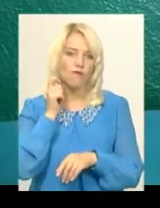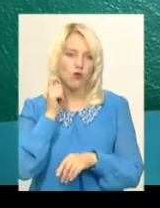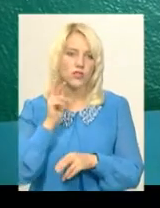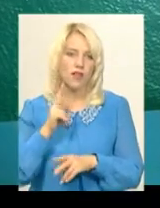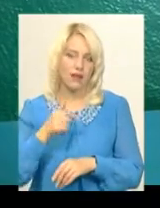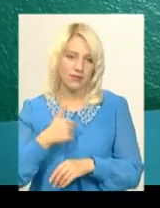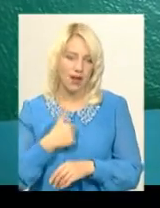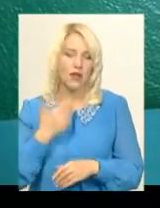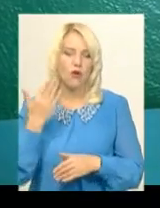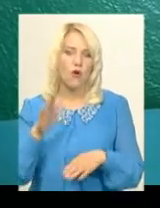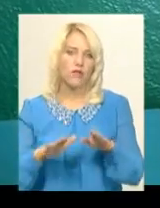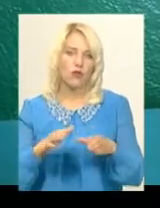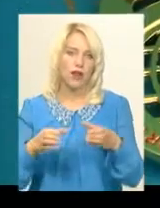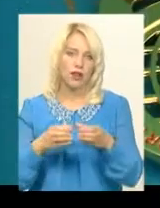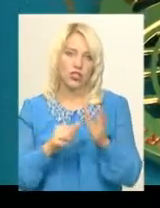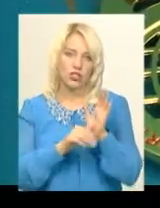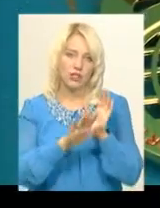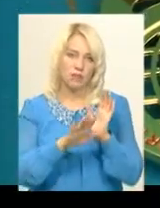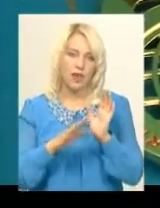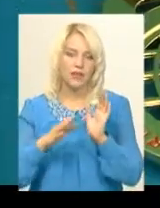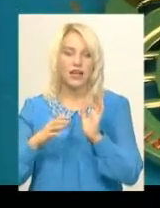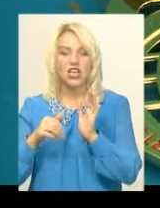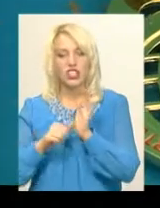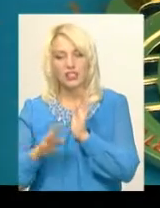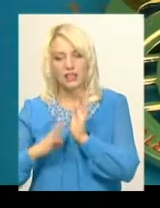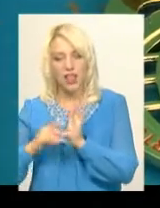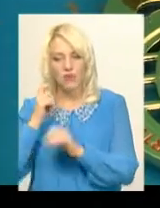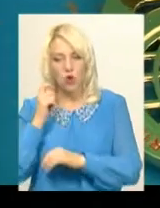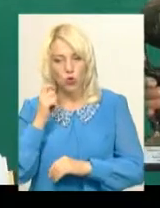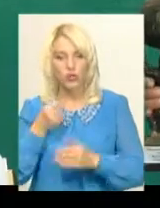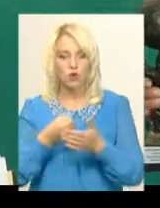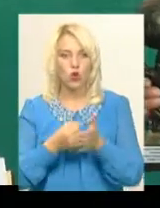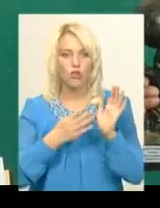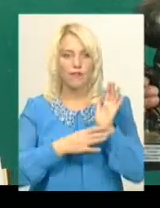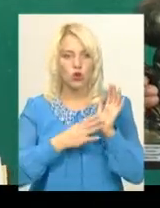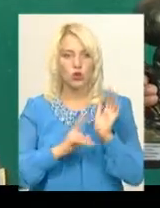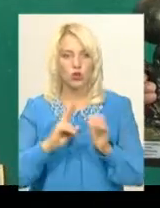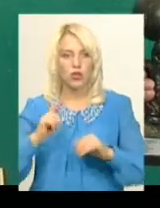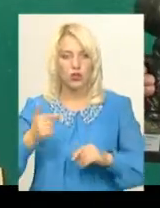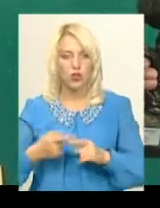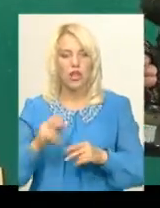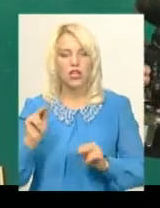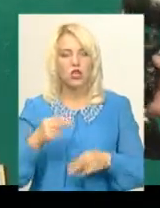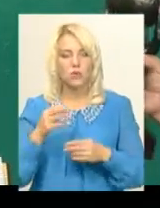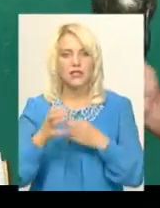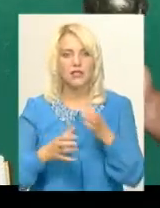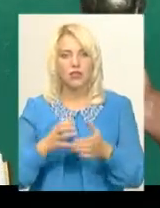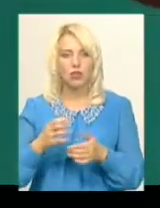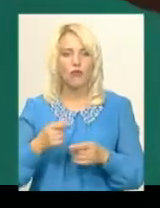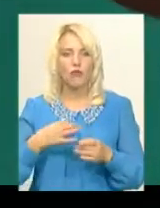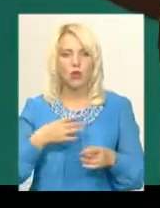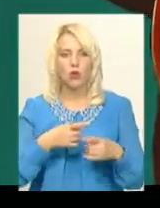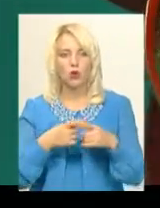Його вікова категорія – 65-69 років, вагова – до 90 кілограмів. На чемпіонаті світу і Європи в Білорусі Володимир